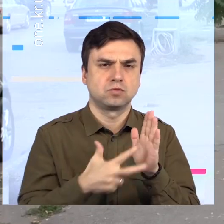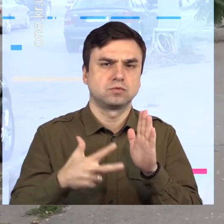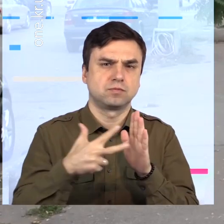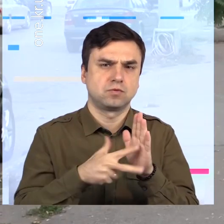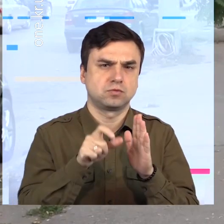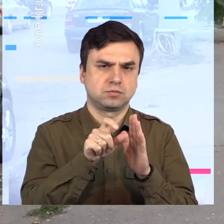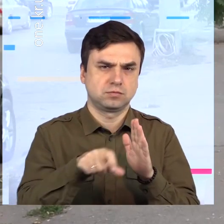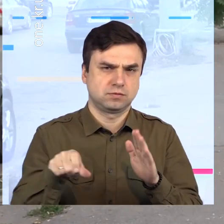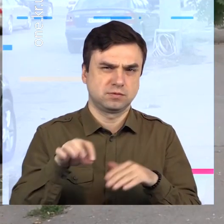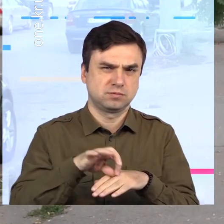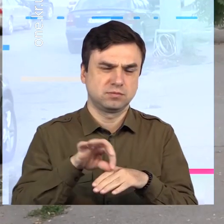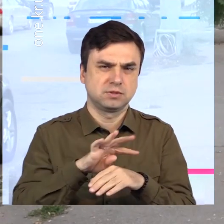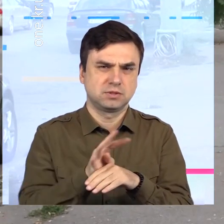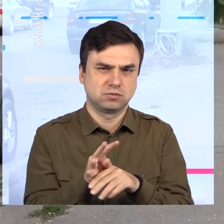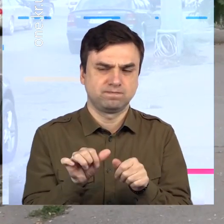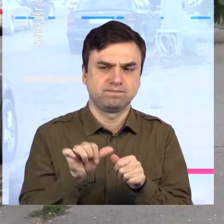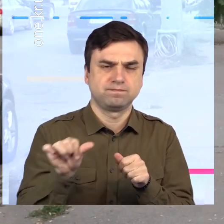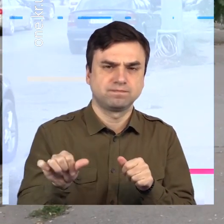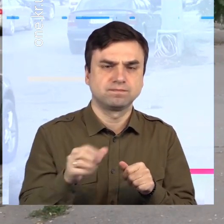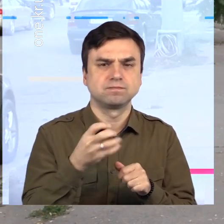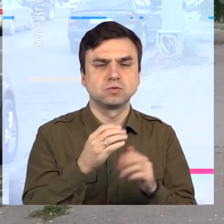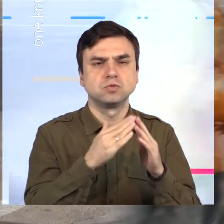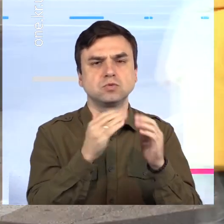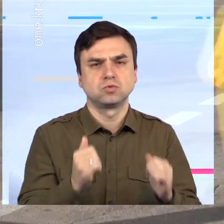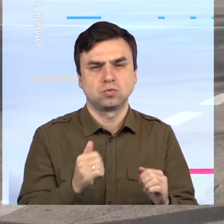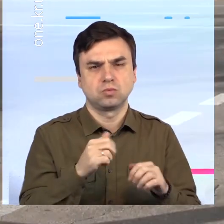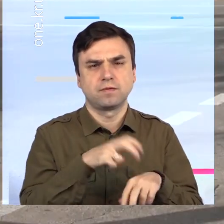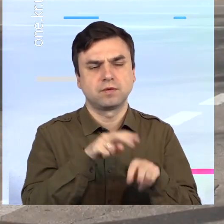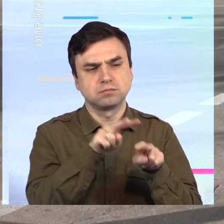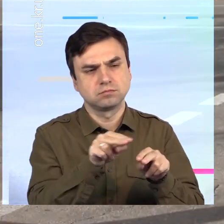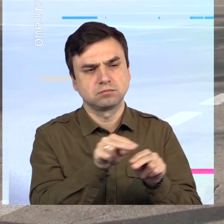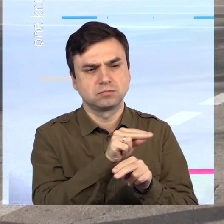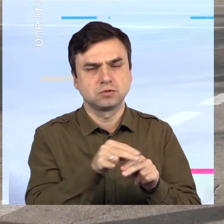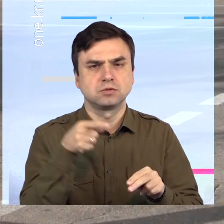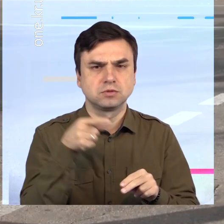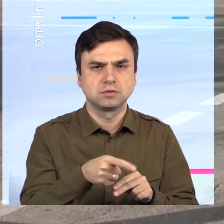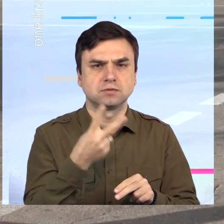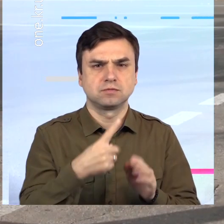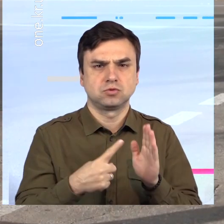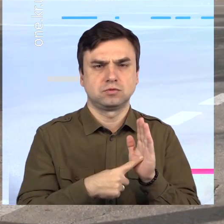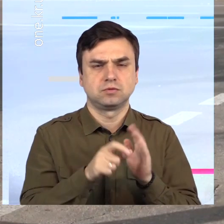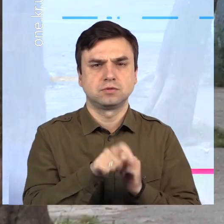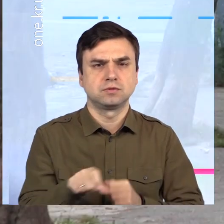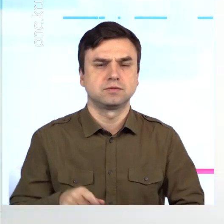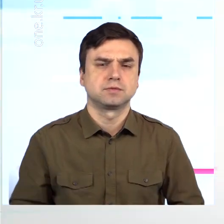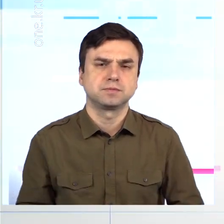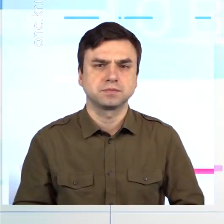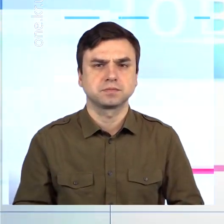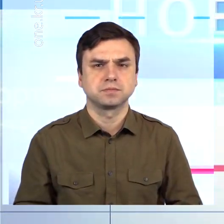осіб із коронавірусом під амбулаторним наглядом сімейних лікарів 1026 COVID пацієнтів.